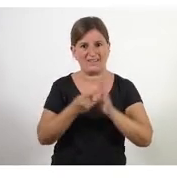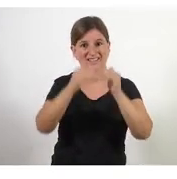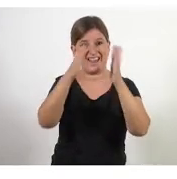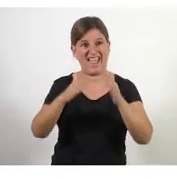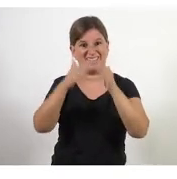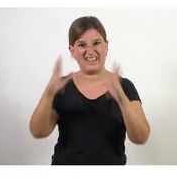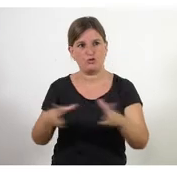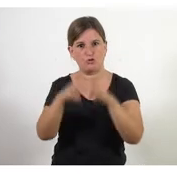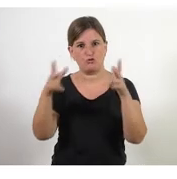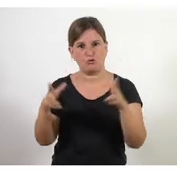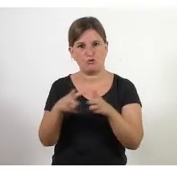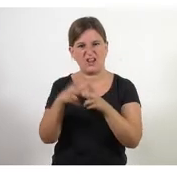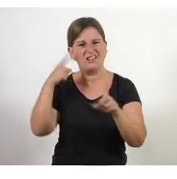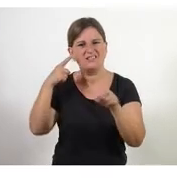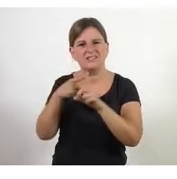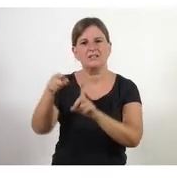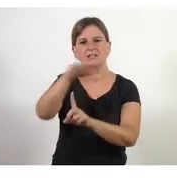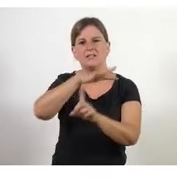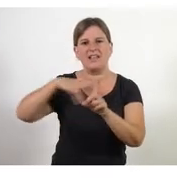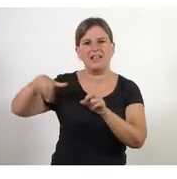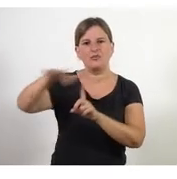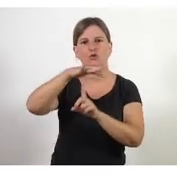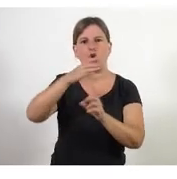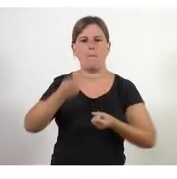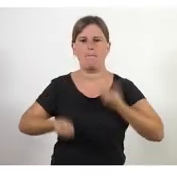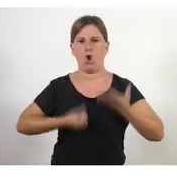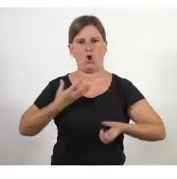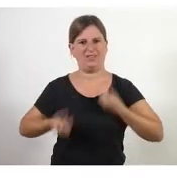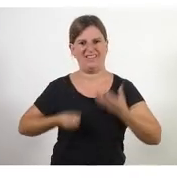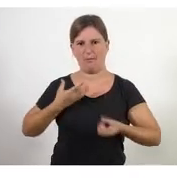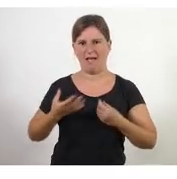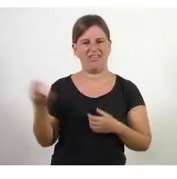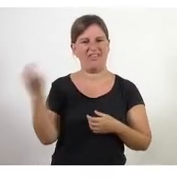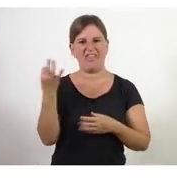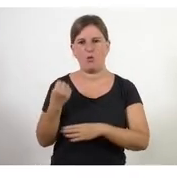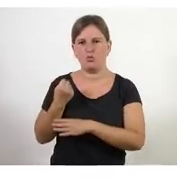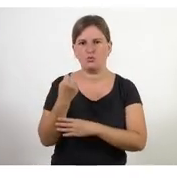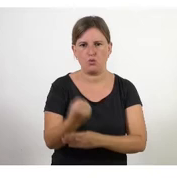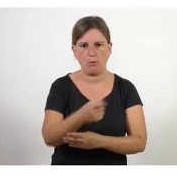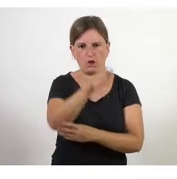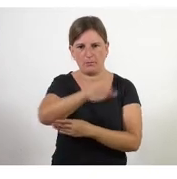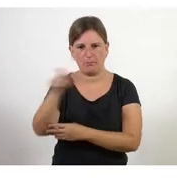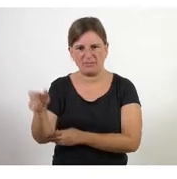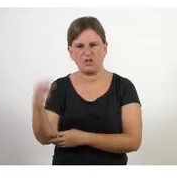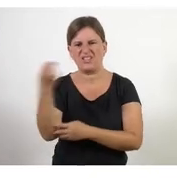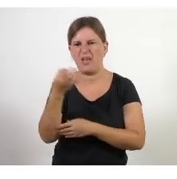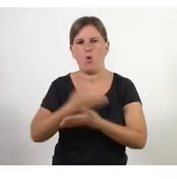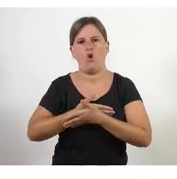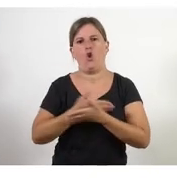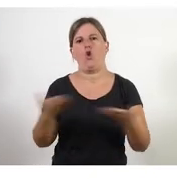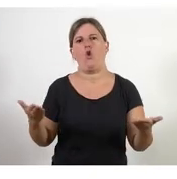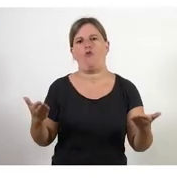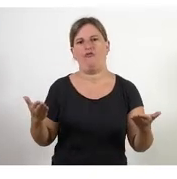motivades donar-los suport a aquestes persones i procurar que hi hagi confiança potser